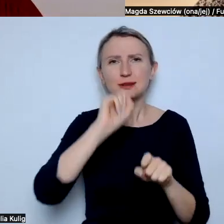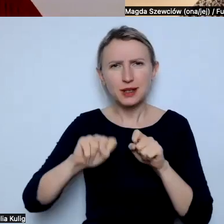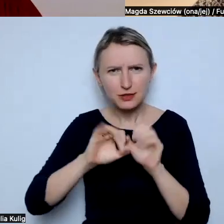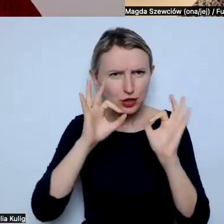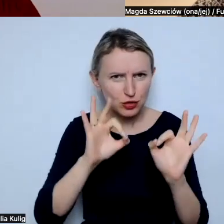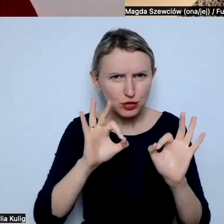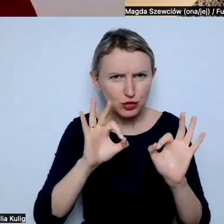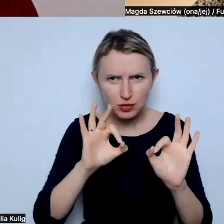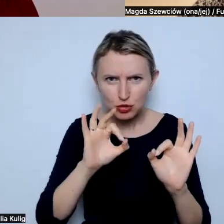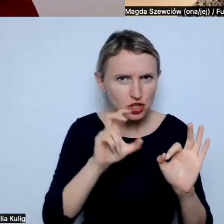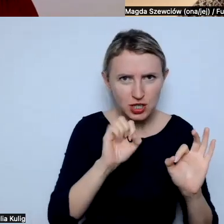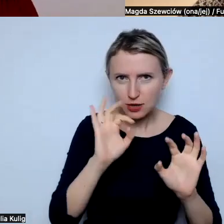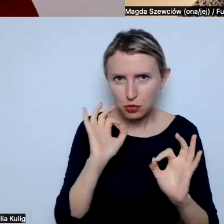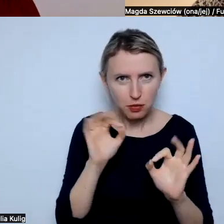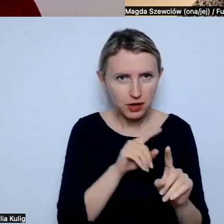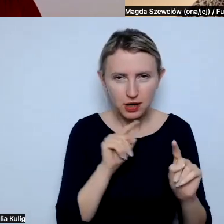czat.